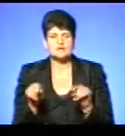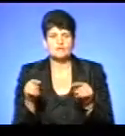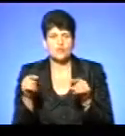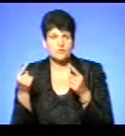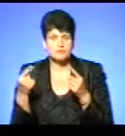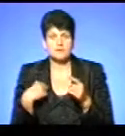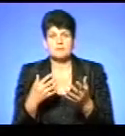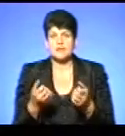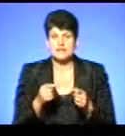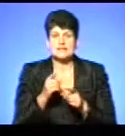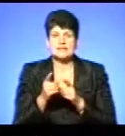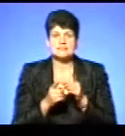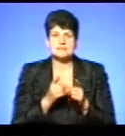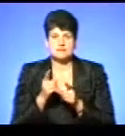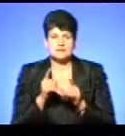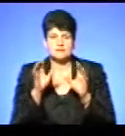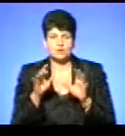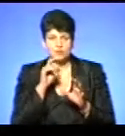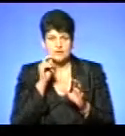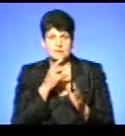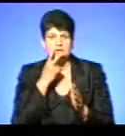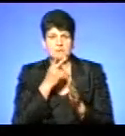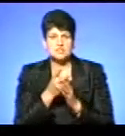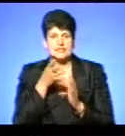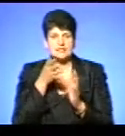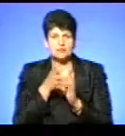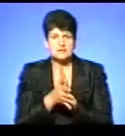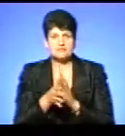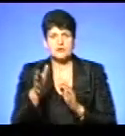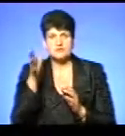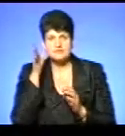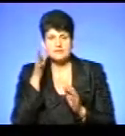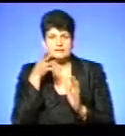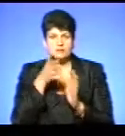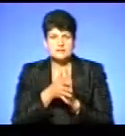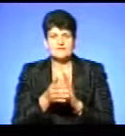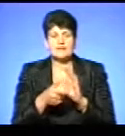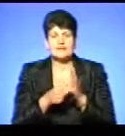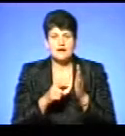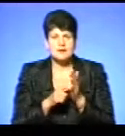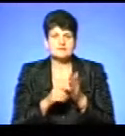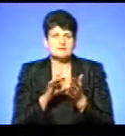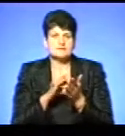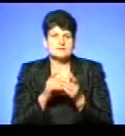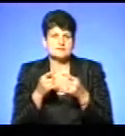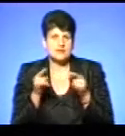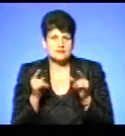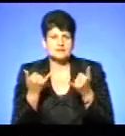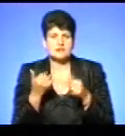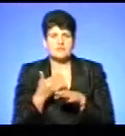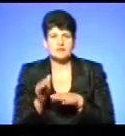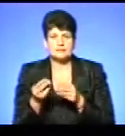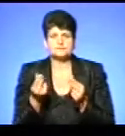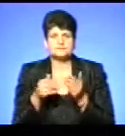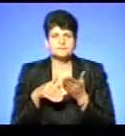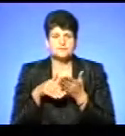прийняли зміни до Закону про освіту, де передбачена інклюзивна освіта, інклюзивні класи, інклюзивно-ресурсні центри. Зараз виділена субвенція